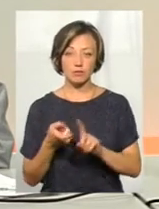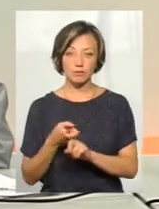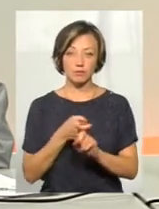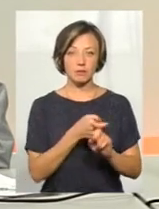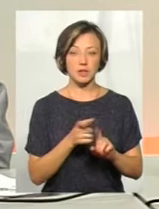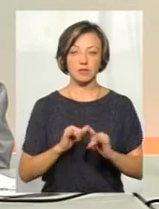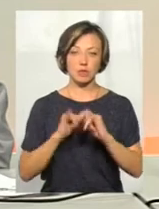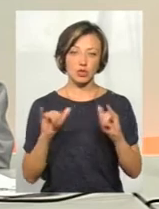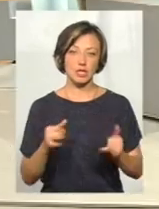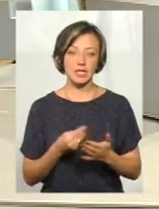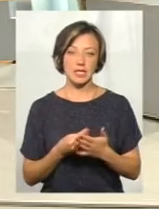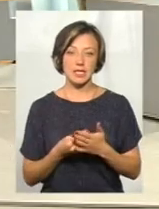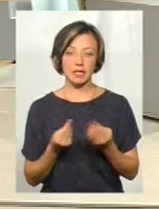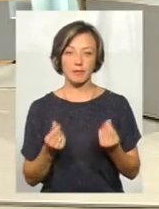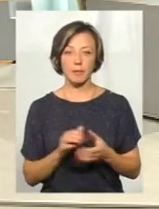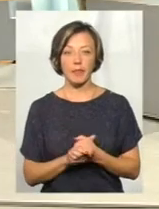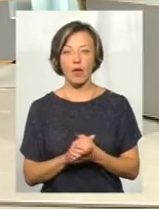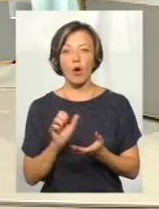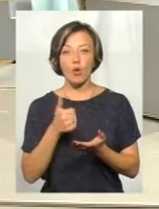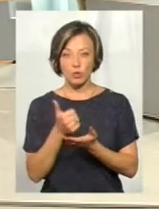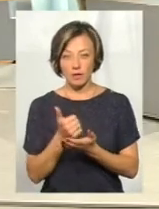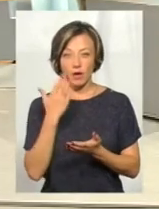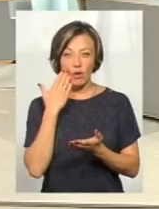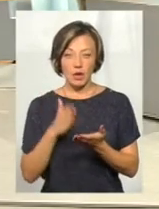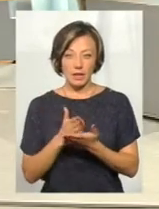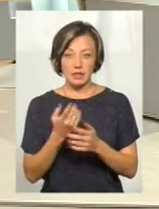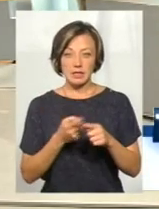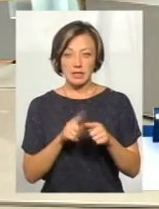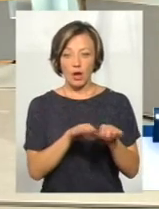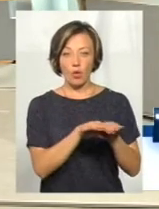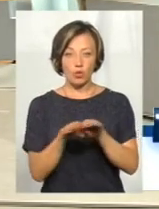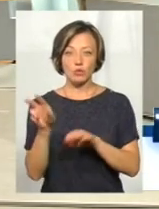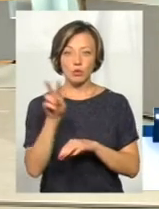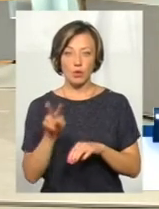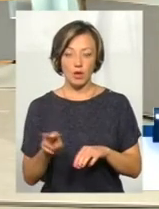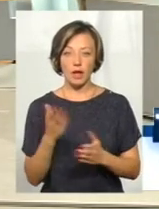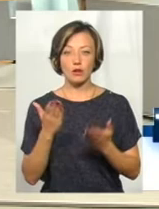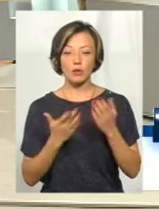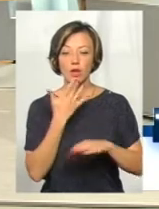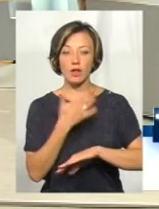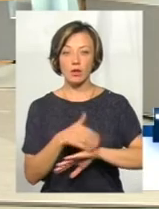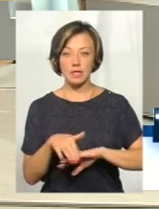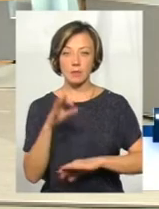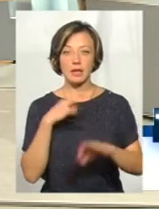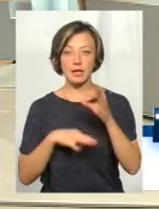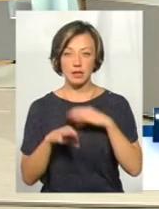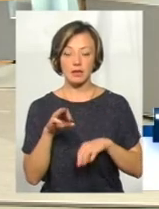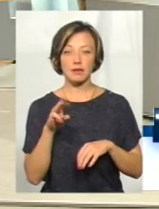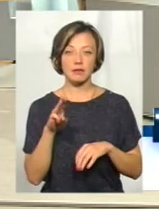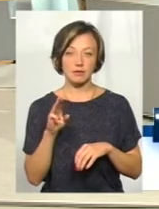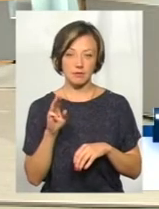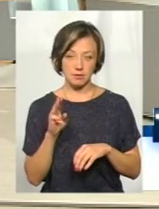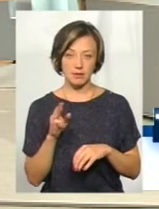собою збільшення ціни. Основний орієнтир – це курс долара, так? Ну, якщо ми говоримо про іноземні ліки, тобто,